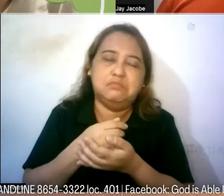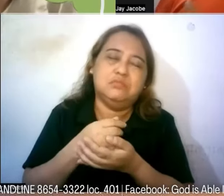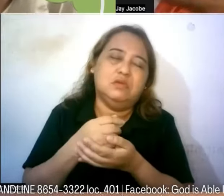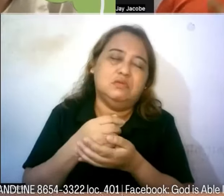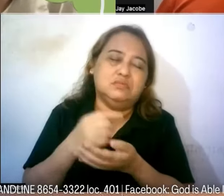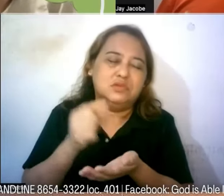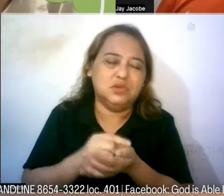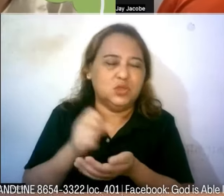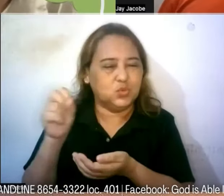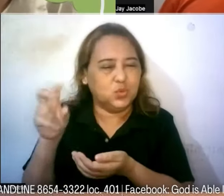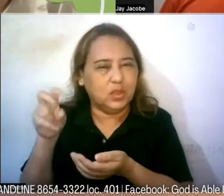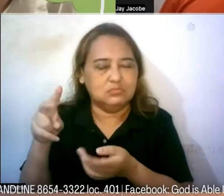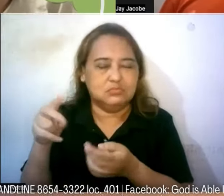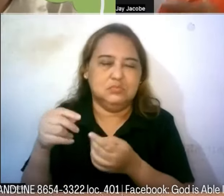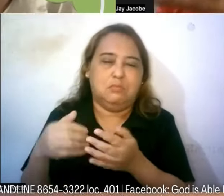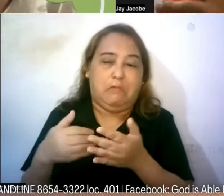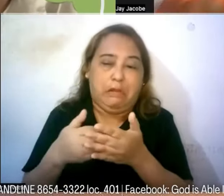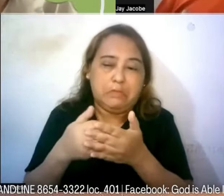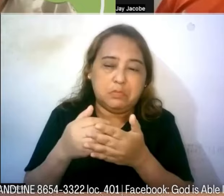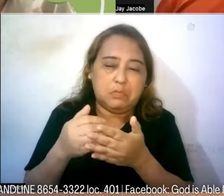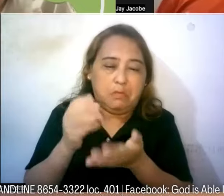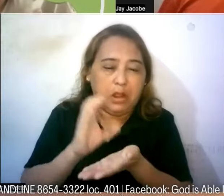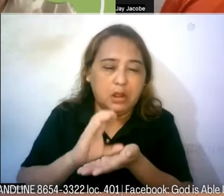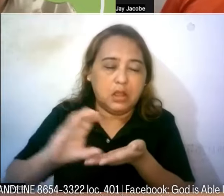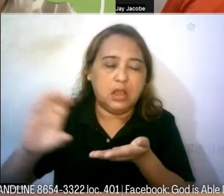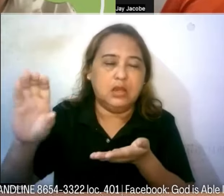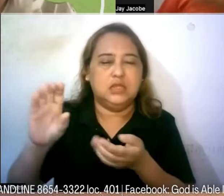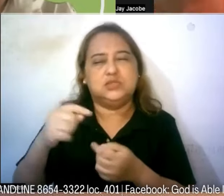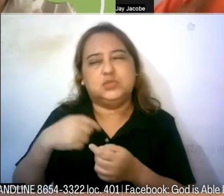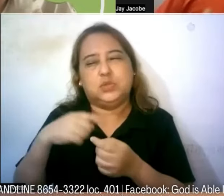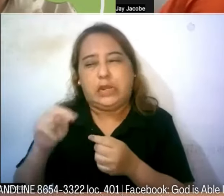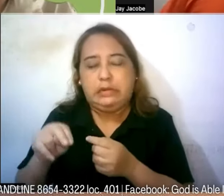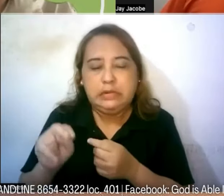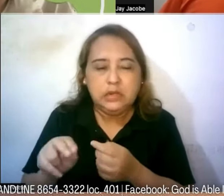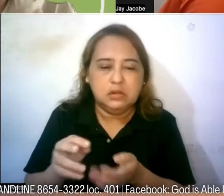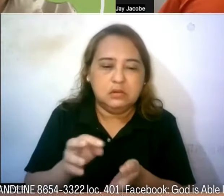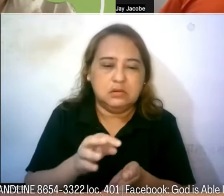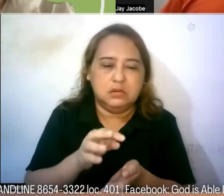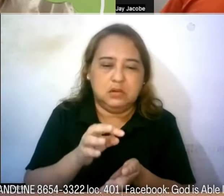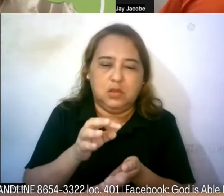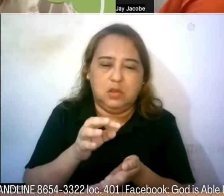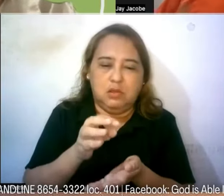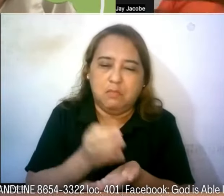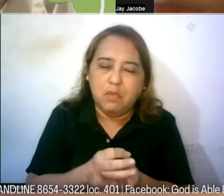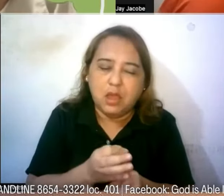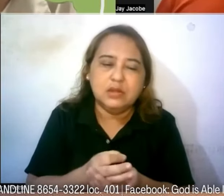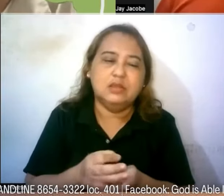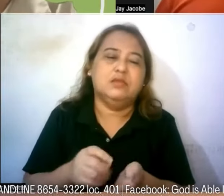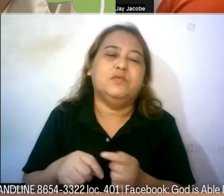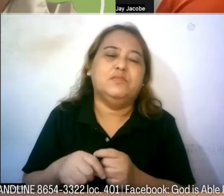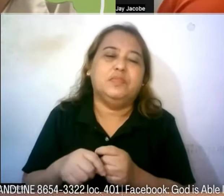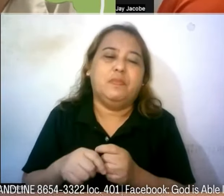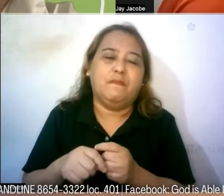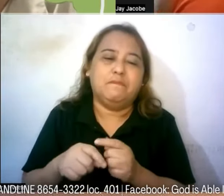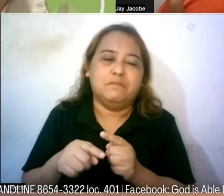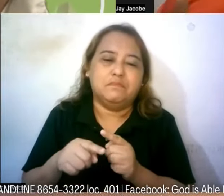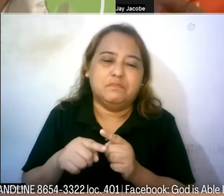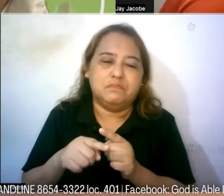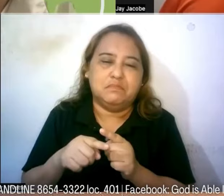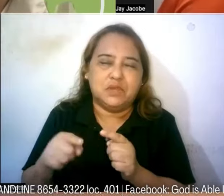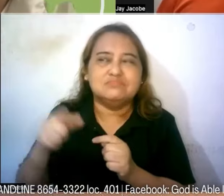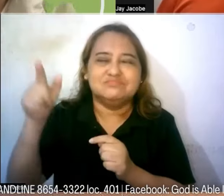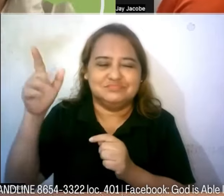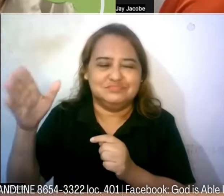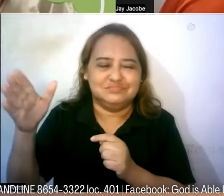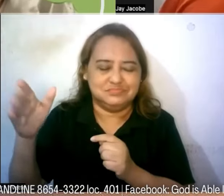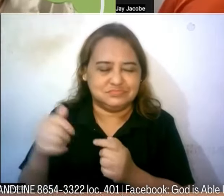at kailangan po ng pang-aaral niya at I believe kung ginawa niya po sa panganay ko yun gagawin din po ng Lord sa panganay ko as